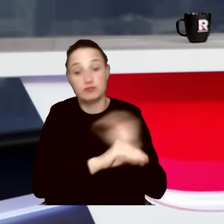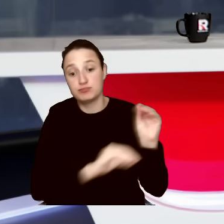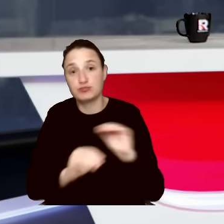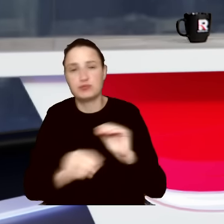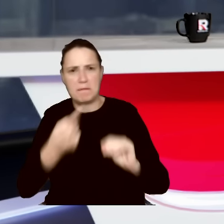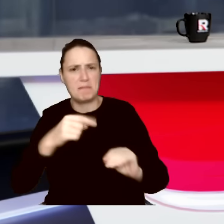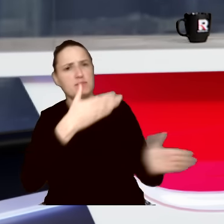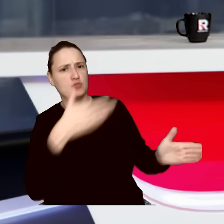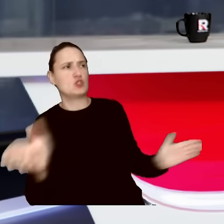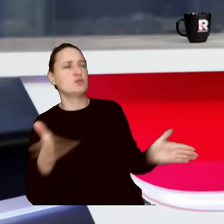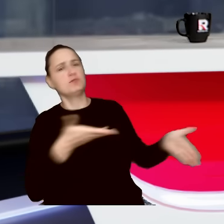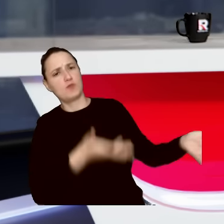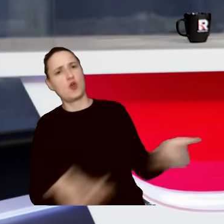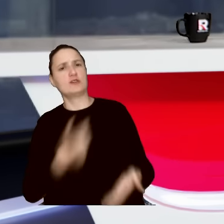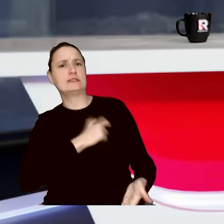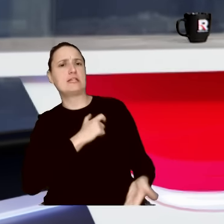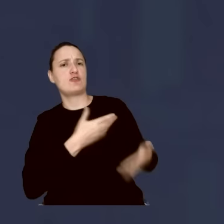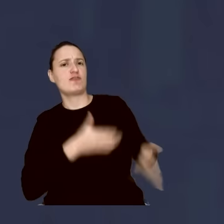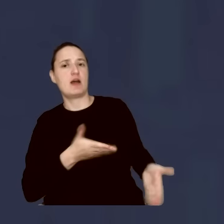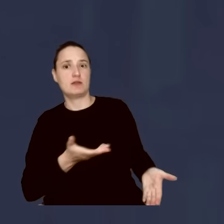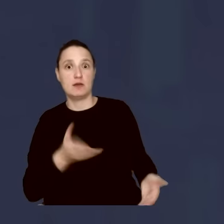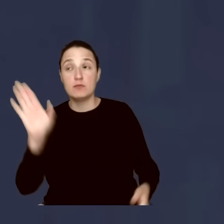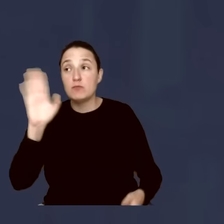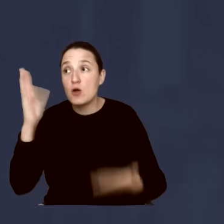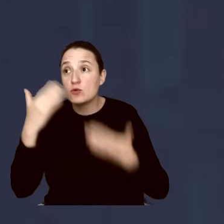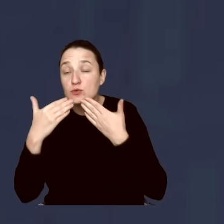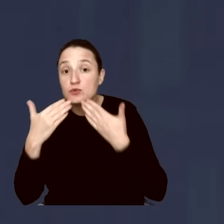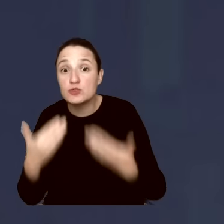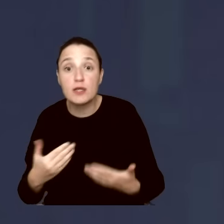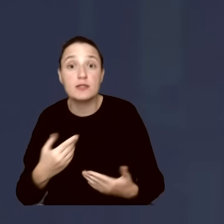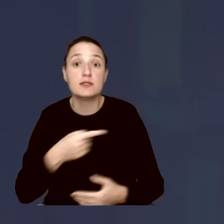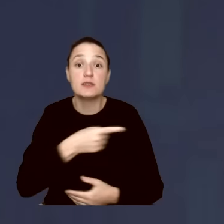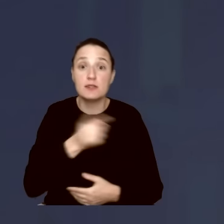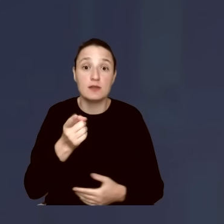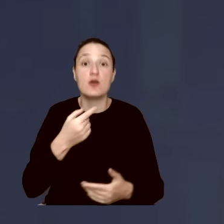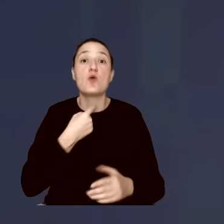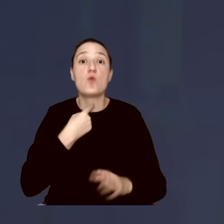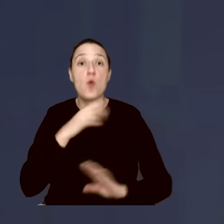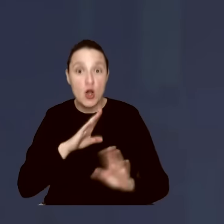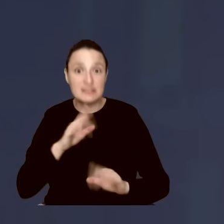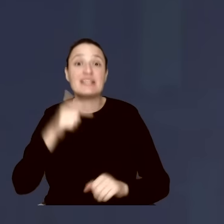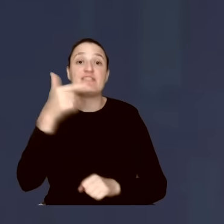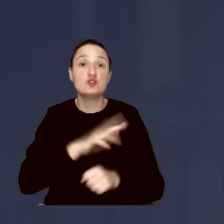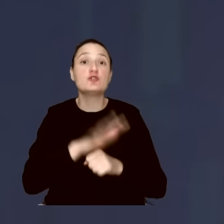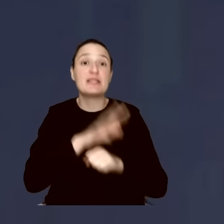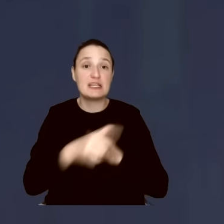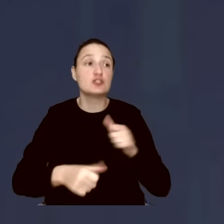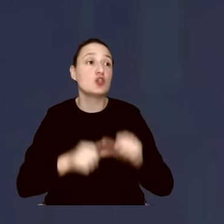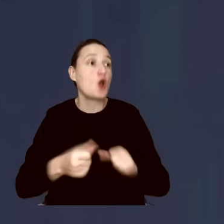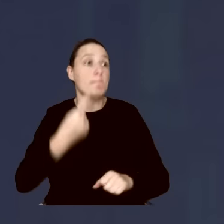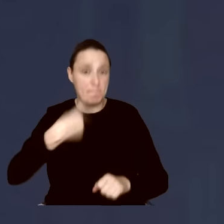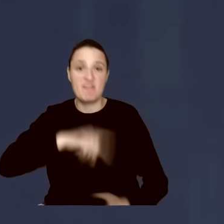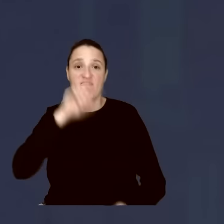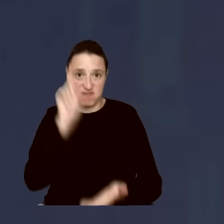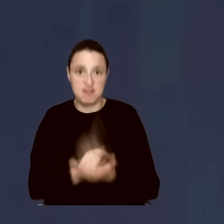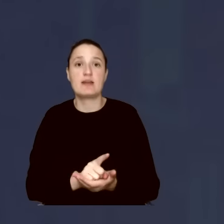otwartym sercem. Bogu Najwyższemu dzięki, Państwa głosom, wygraliśmy wybory w 2015 roku. I od 2015